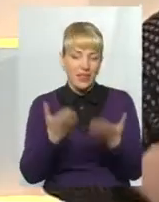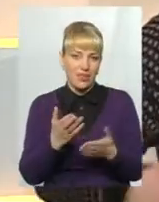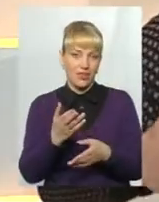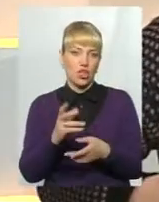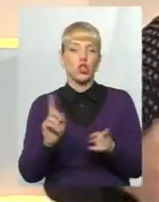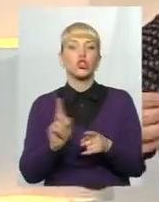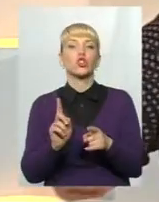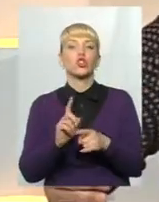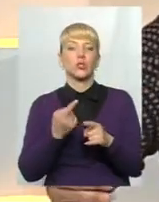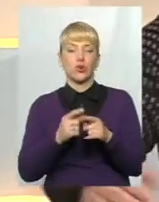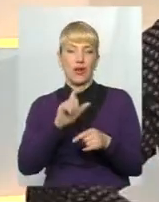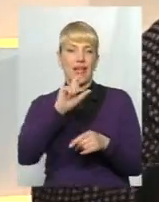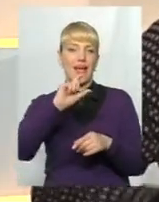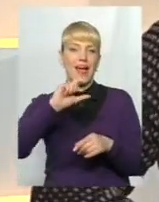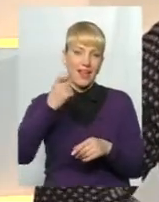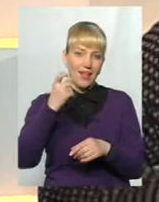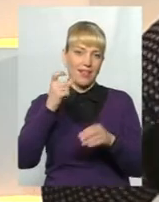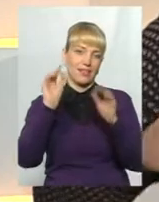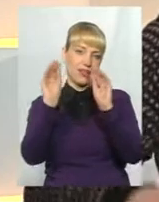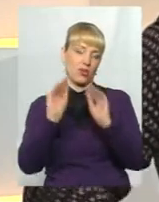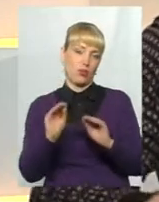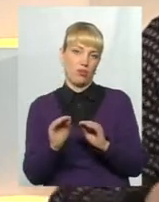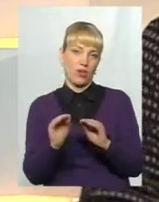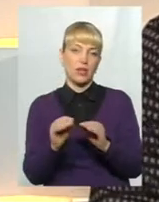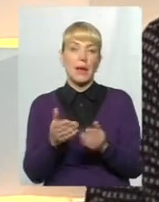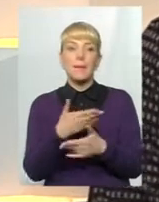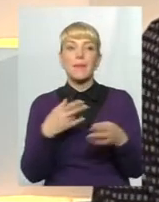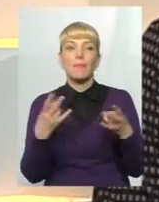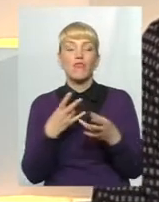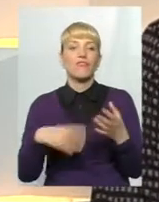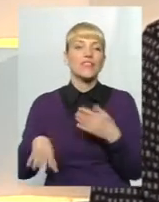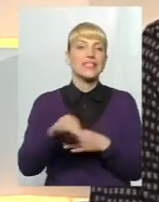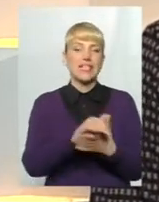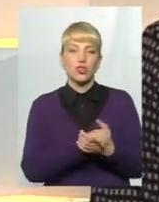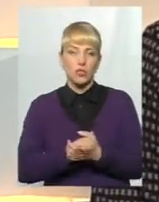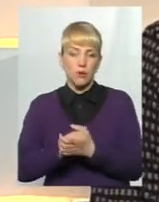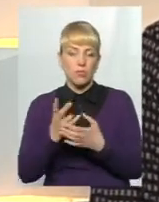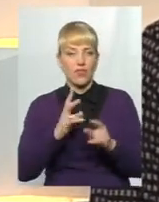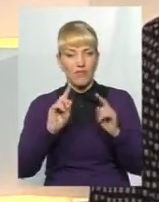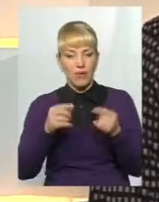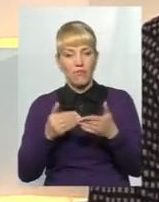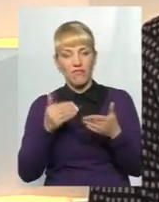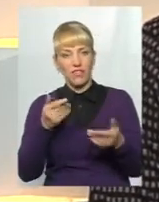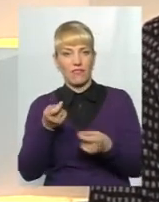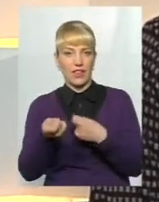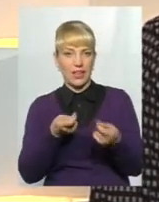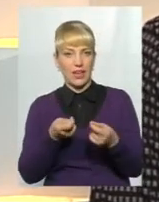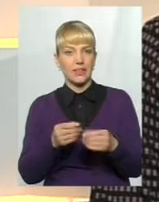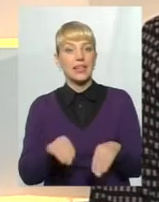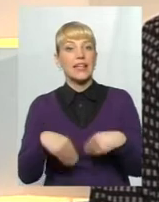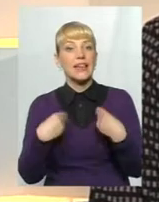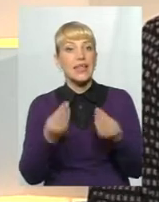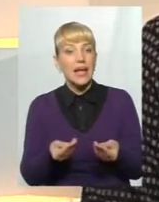щодо є декларування. Ми маємо, все суспільство має вимагати сьогодні від влади дати